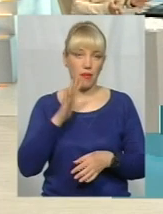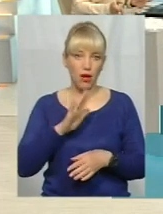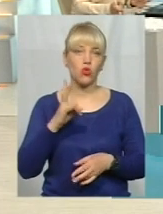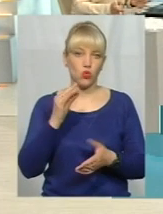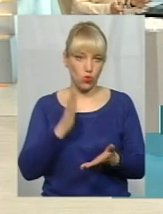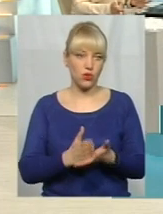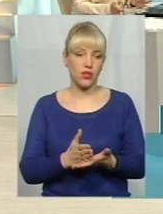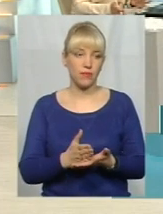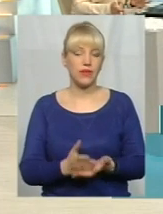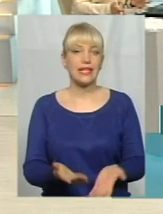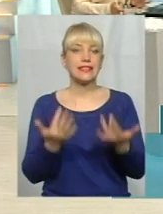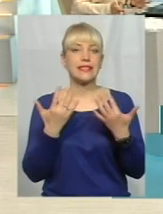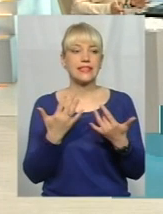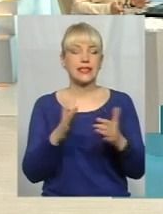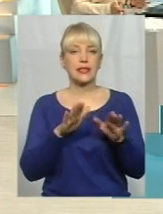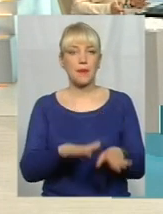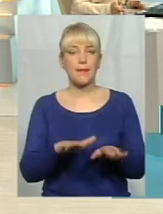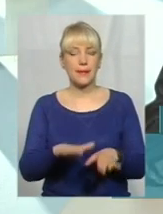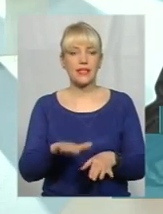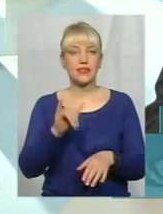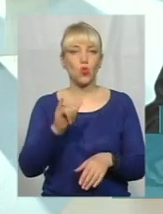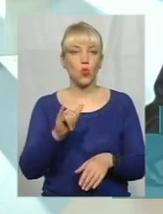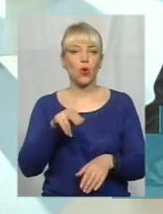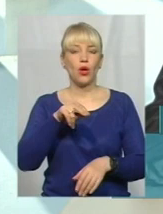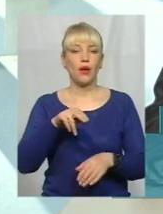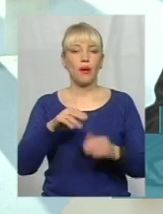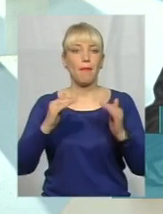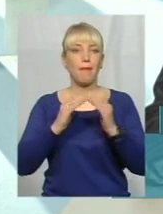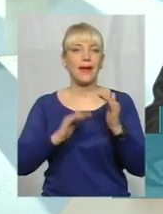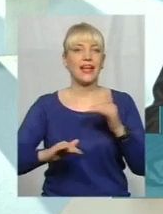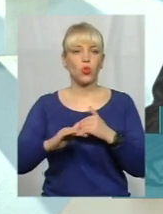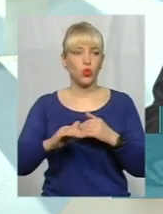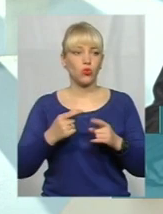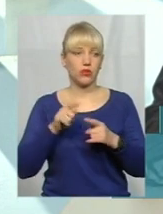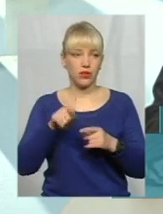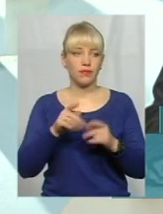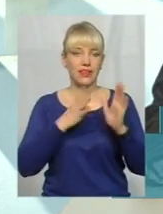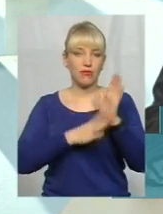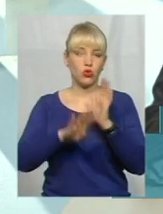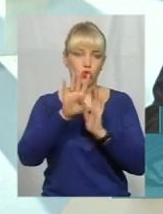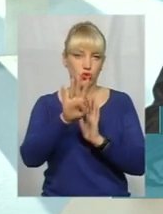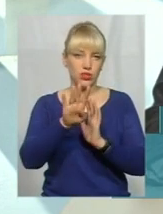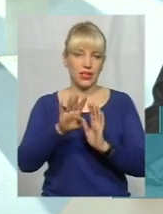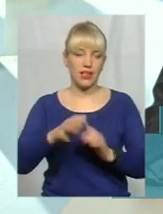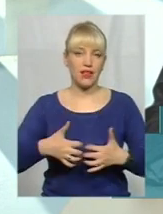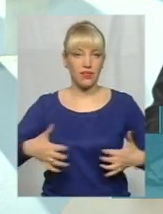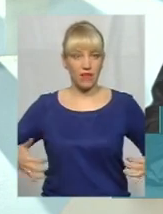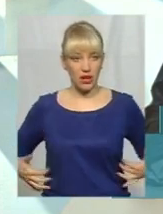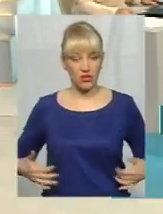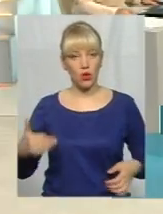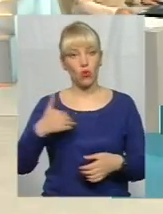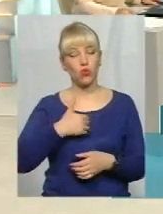А скільки місць в притулку взагалі? Ну, на сьогоднішній день на притулку утримується 94 тварини. Ну, хочу